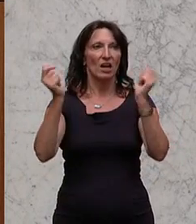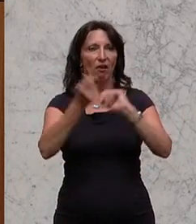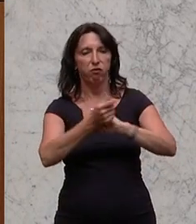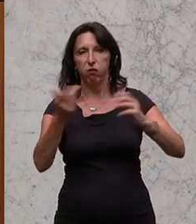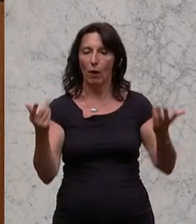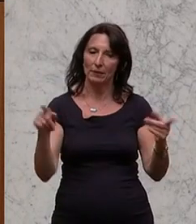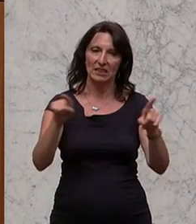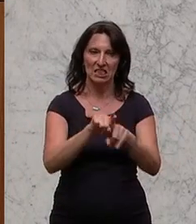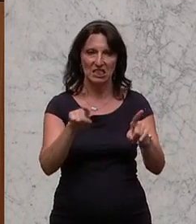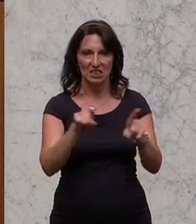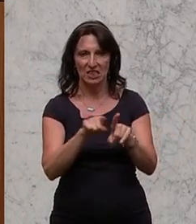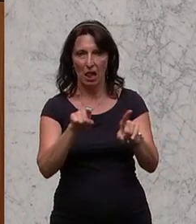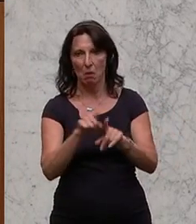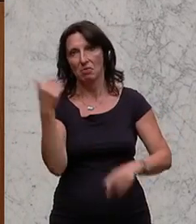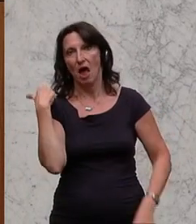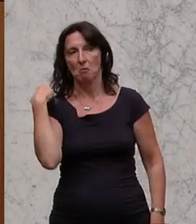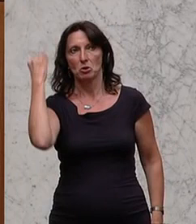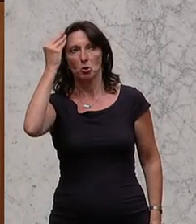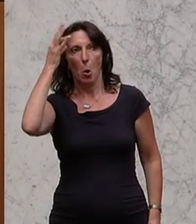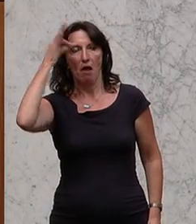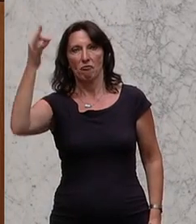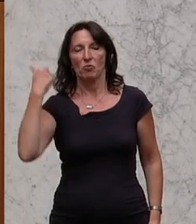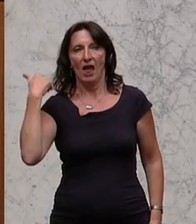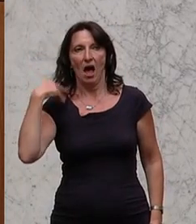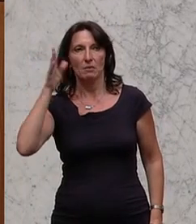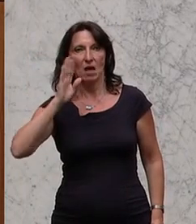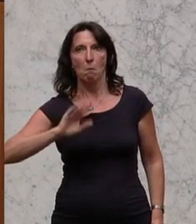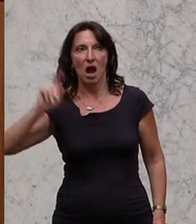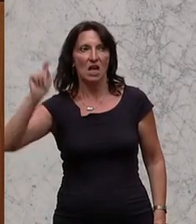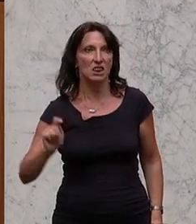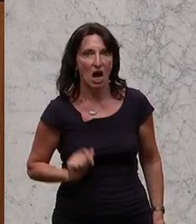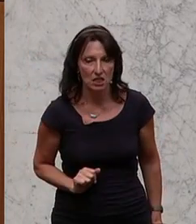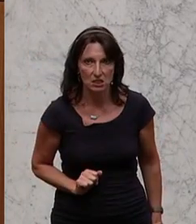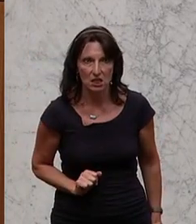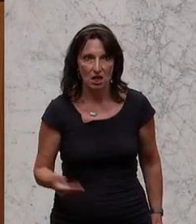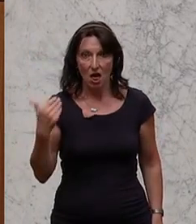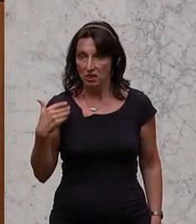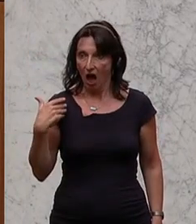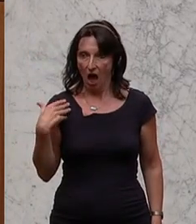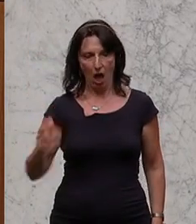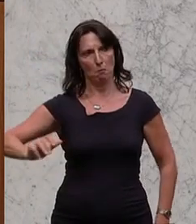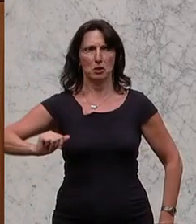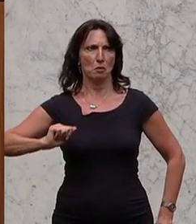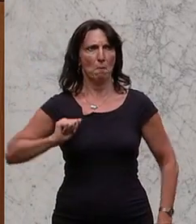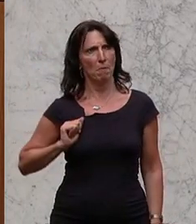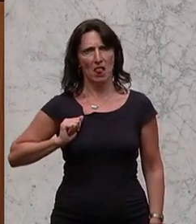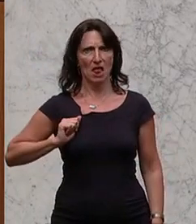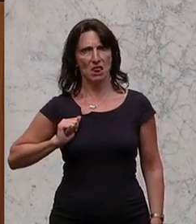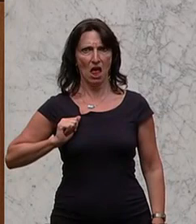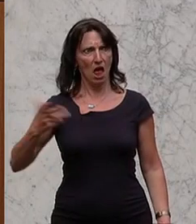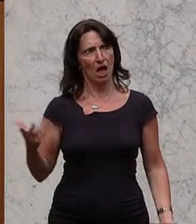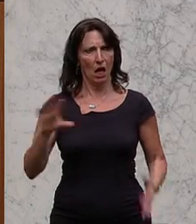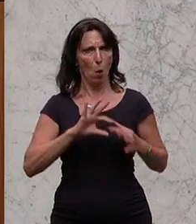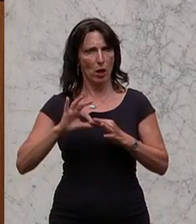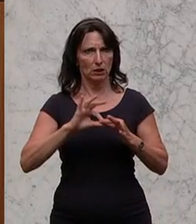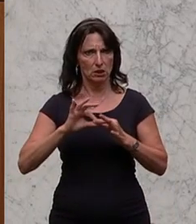wir Bildung als Schule erfunden haben unter Maria Theresia, nämlich entlang eines militärischen Organisationsparadigmas, dass wir sagen, an